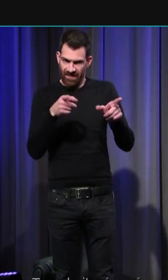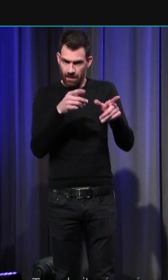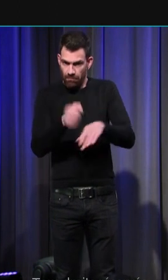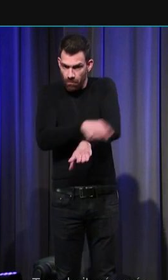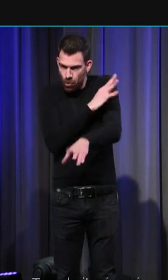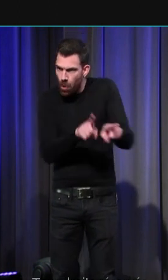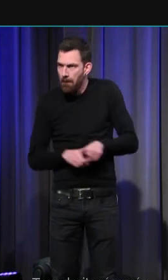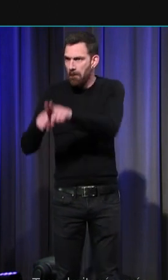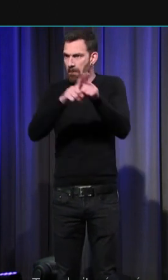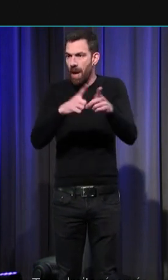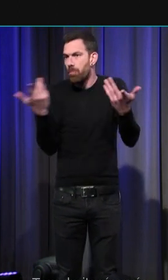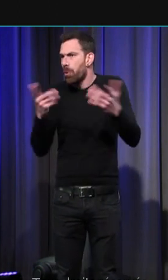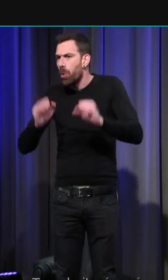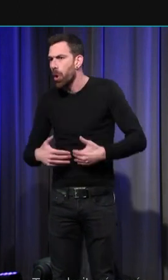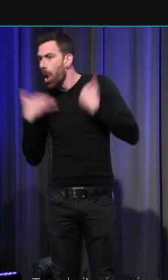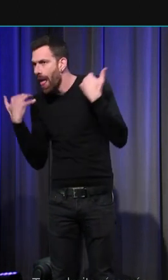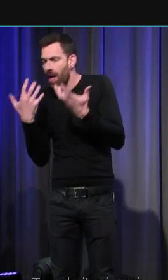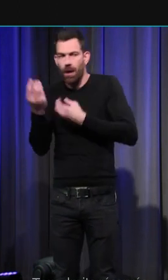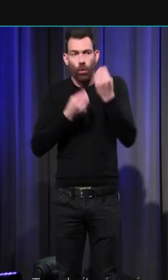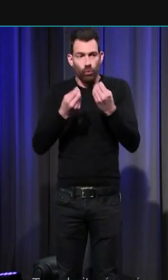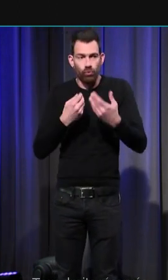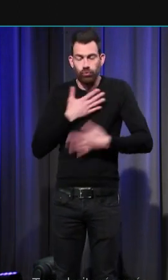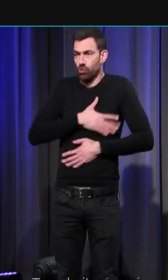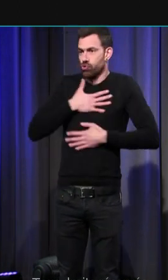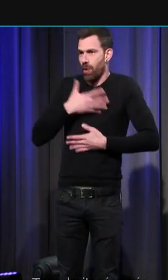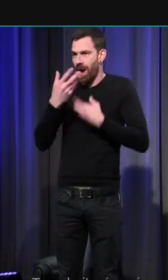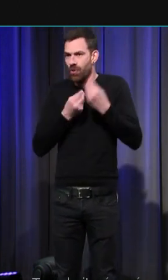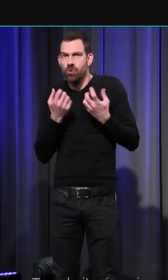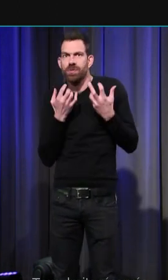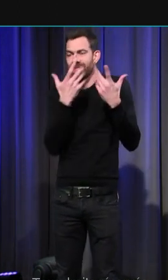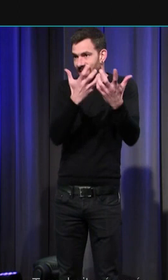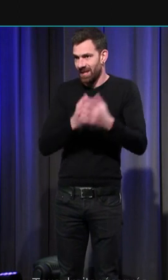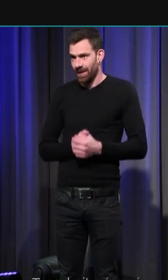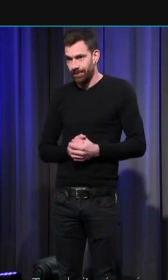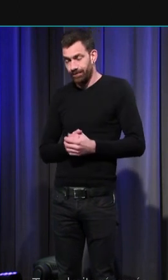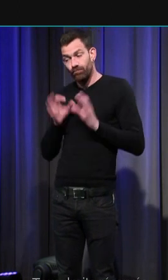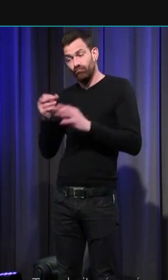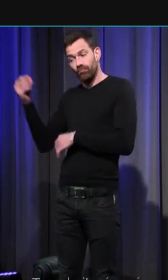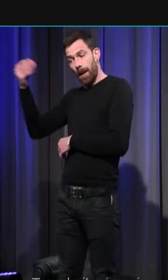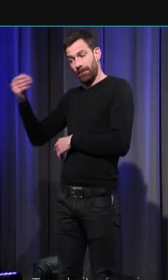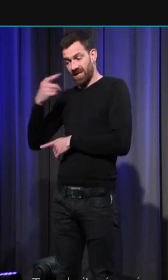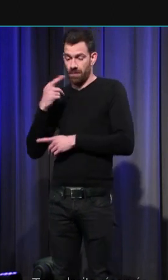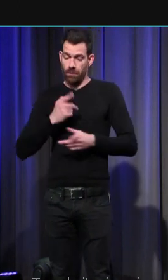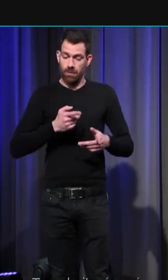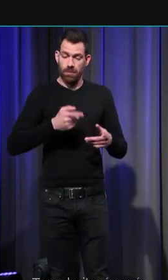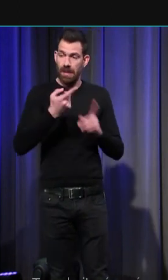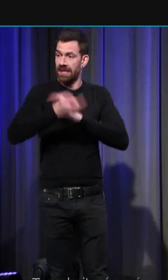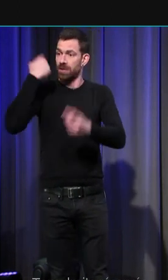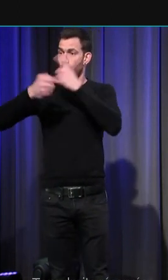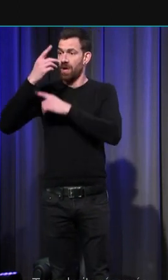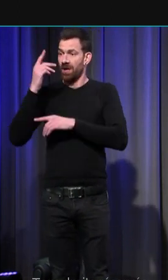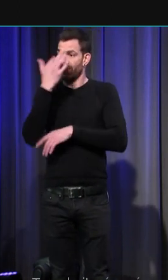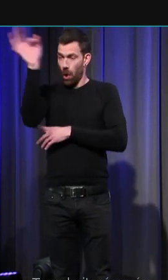une même colère, un même désir ? C'est si vrai pour Michelet qu'il confère à chaque période de l'histoire de France une sorte de